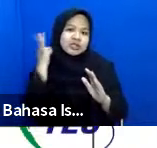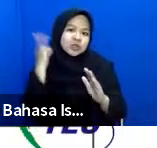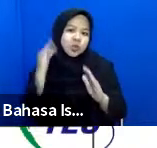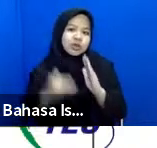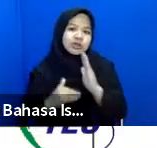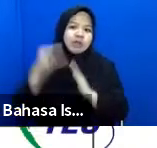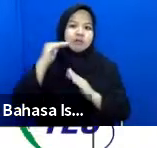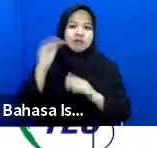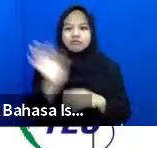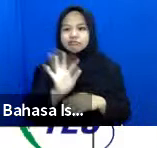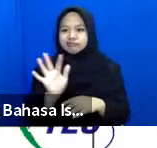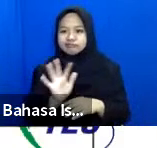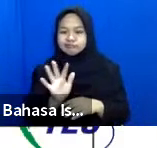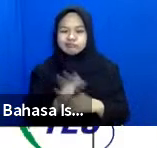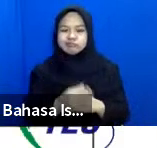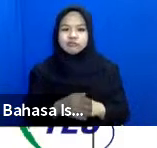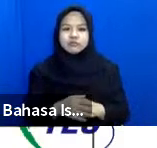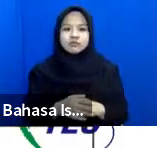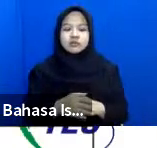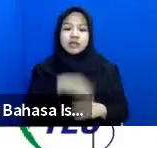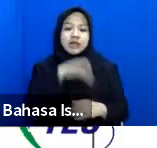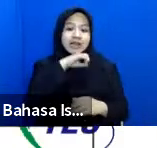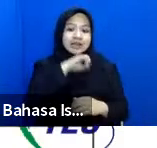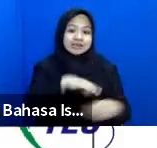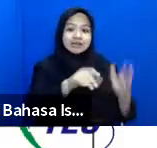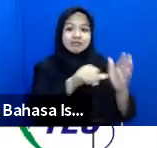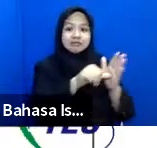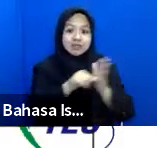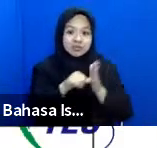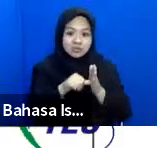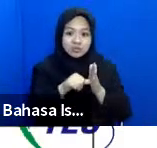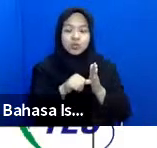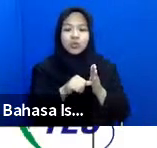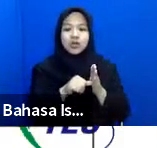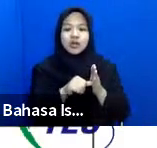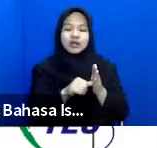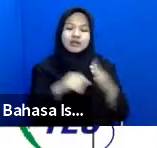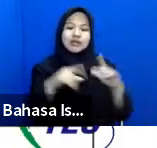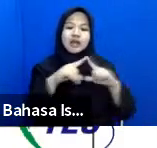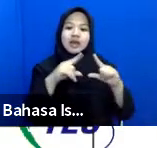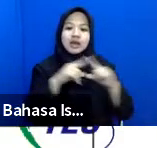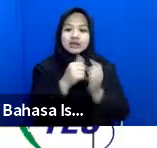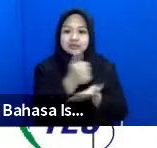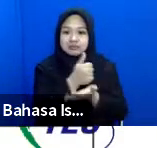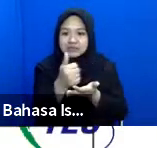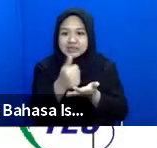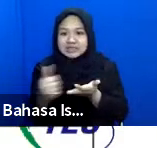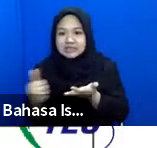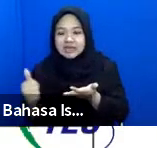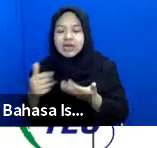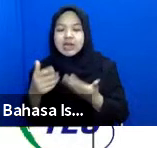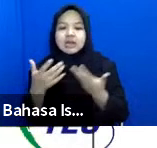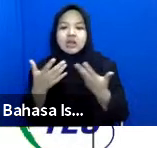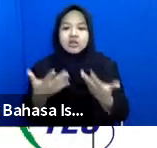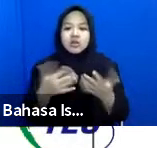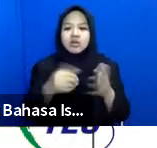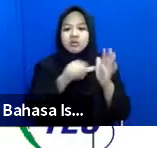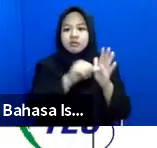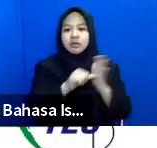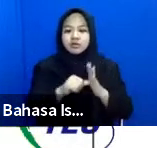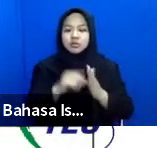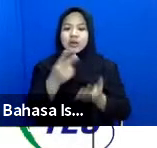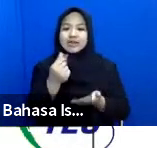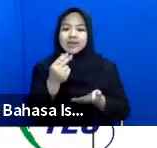disampaikan ketika lansia mendapat bantuan aging kit bahkan bantuan